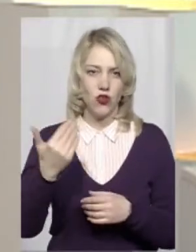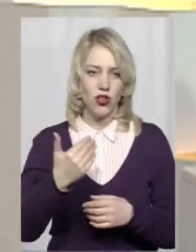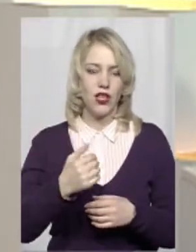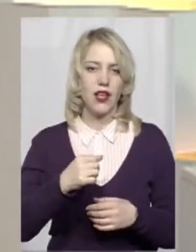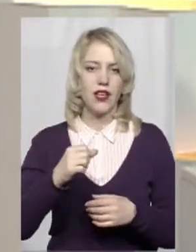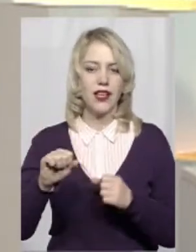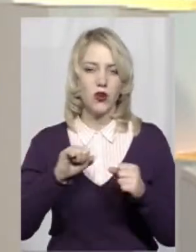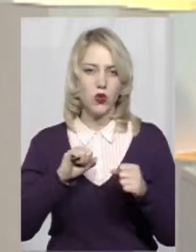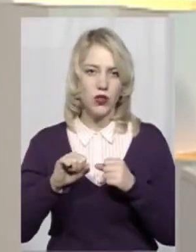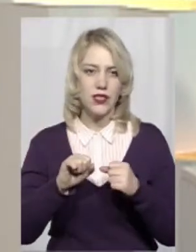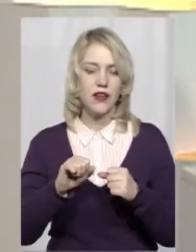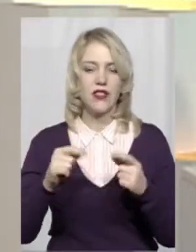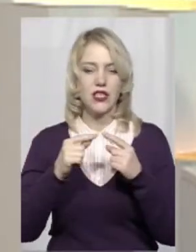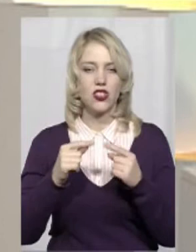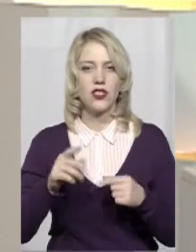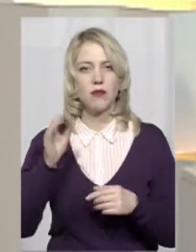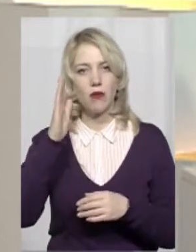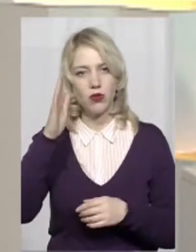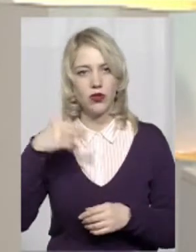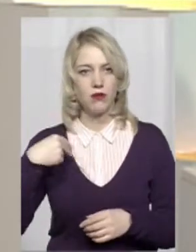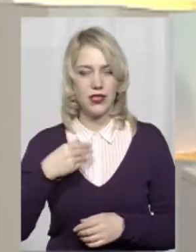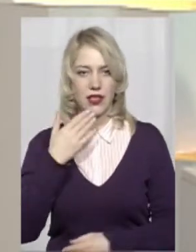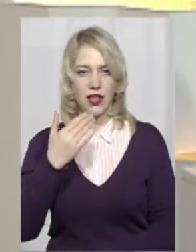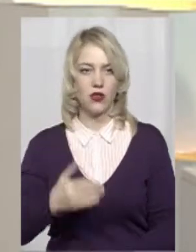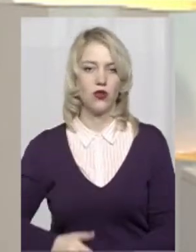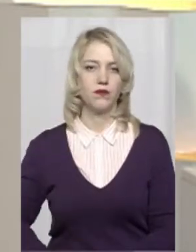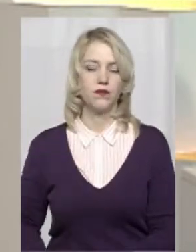президентом. Послухаємо, подивимось і продовжимо з вами.